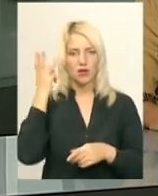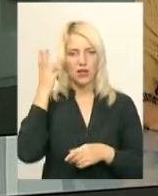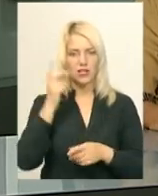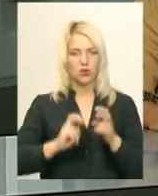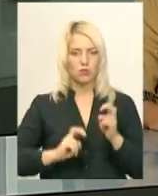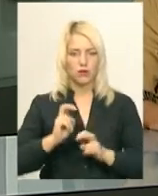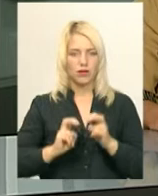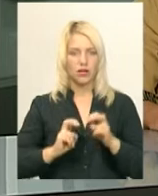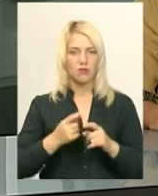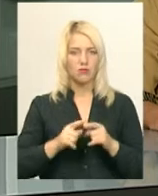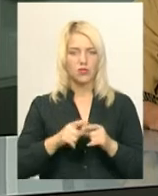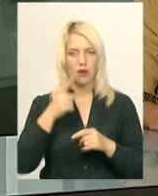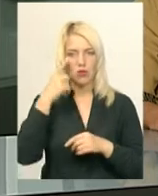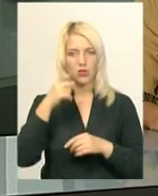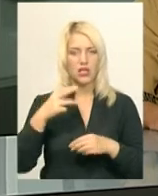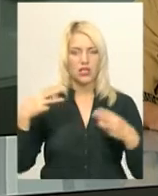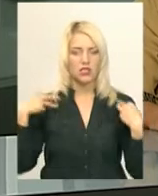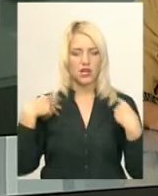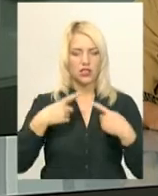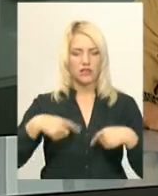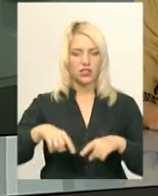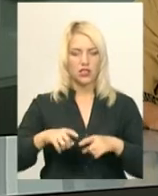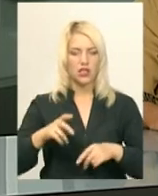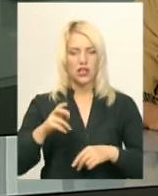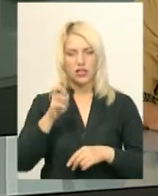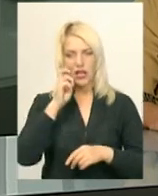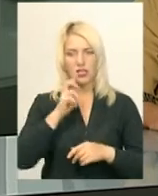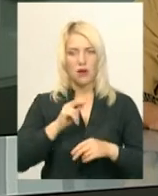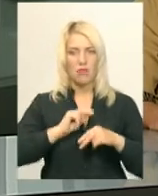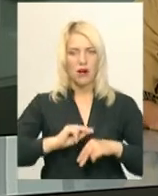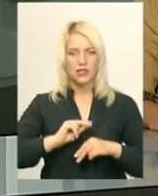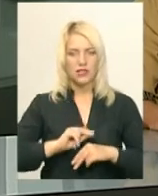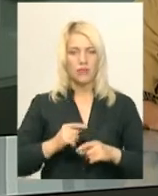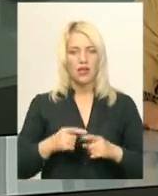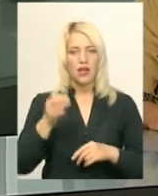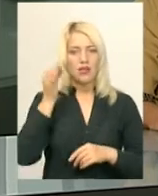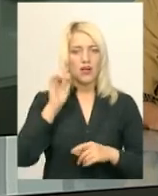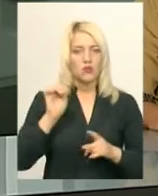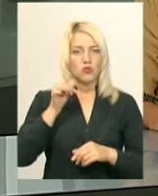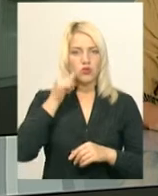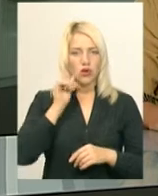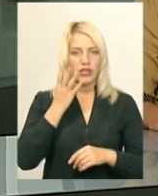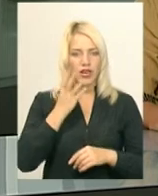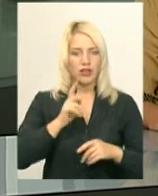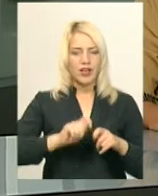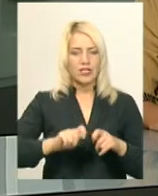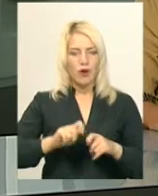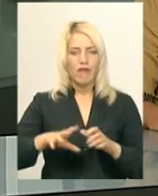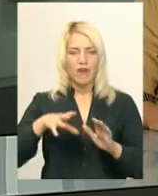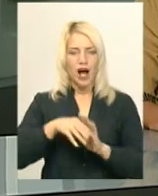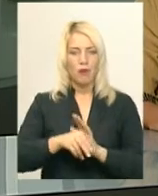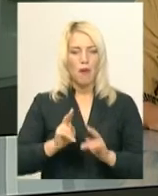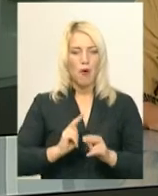підприємства. Про це повідомив начальник відділу управління держпраці області Юрій Вдовін. Нагадаю, вчора четверо інспекторів в рамках